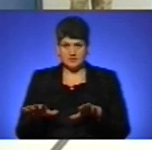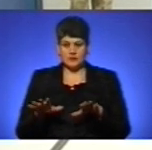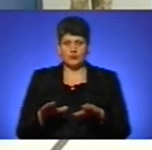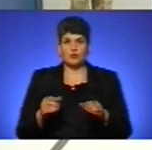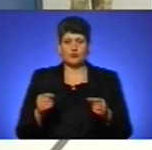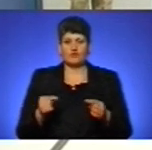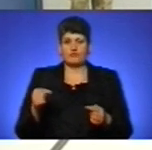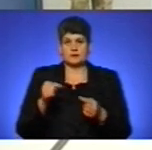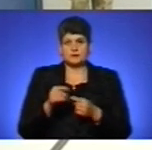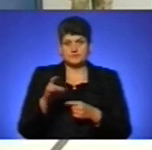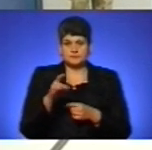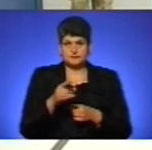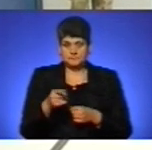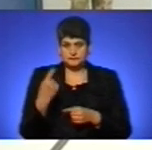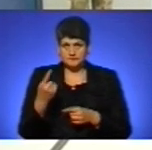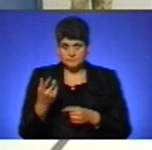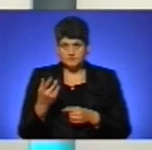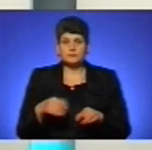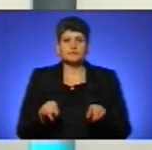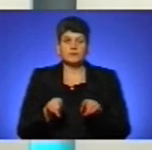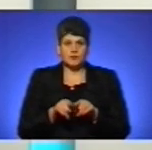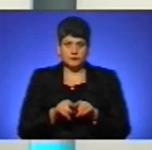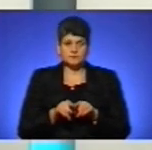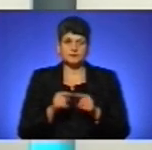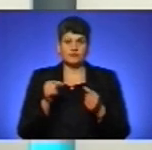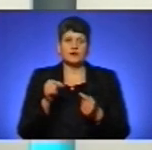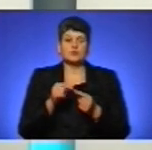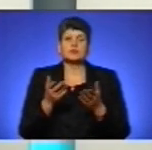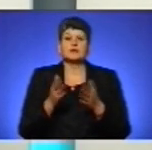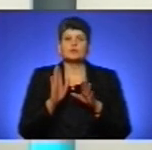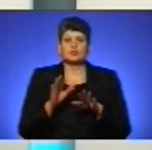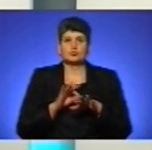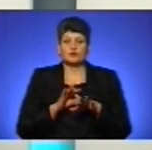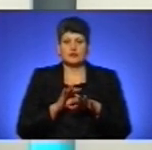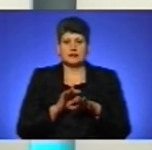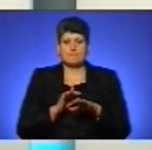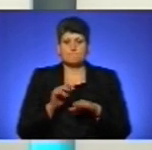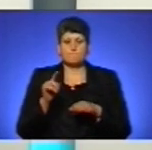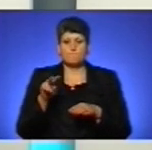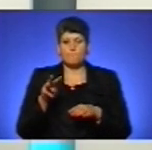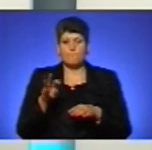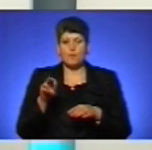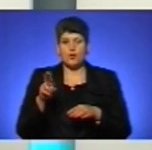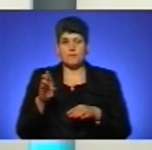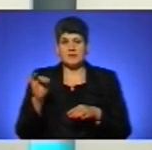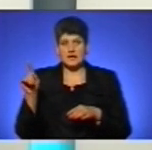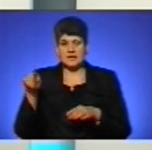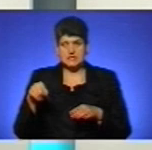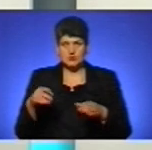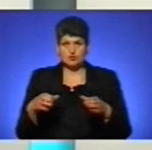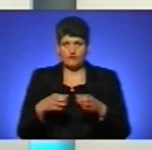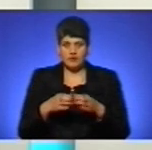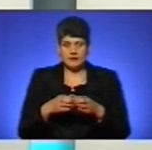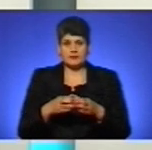районів Тернопільської області. Також визначено, де вони будуть проводити своє відмобілізування, проведення бойового злагодження на протязі